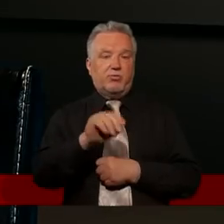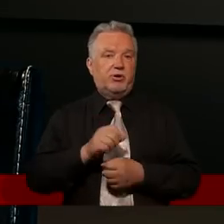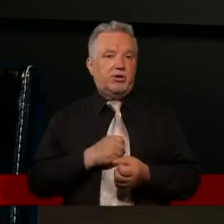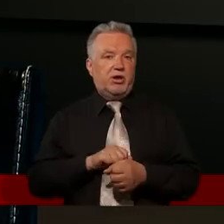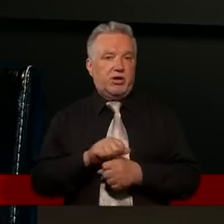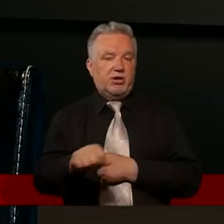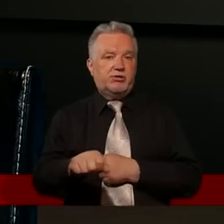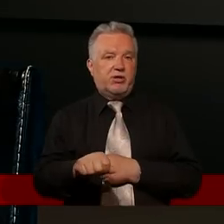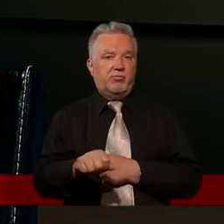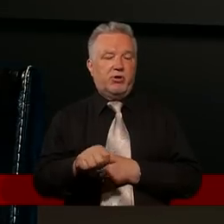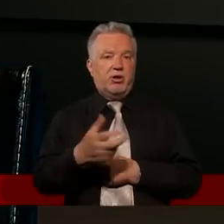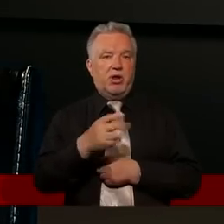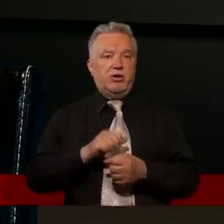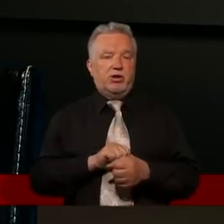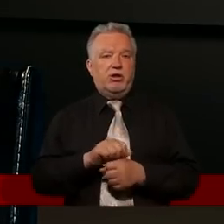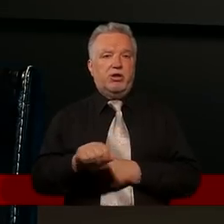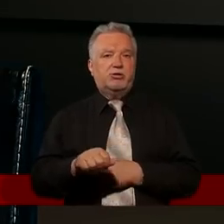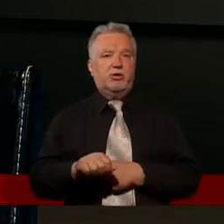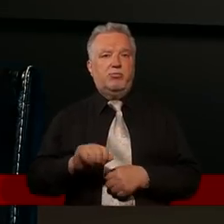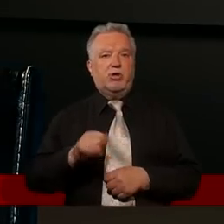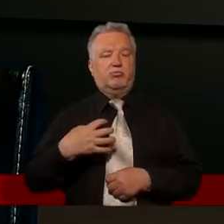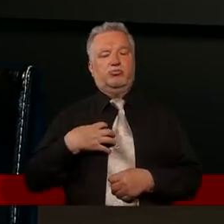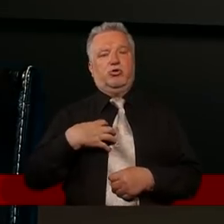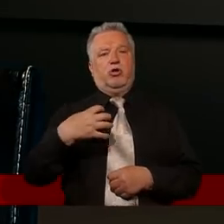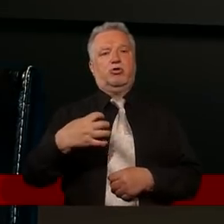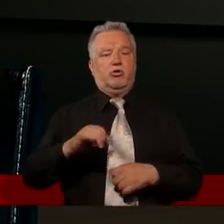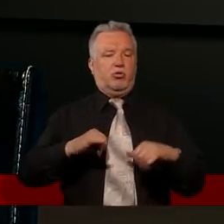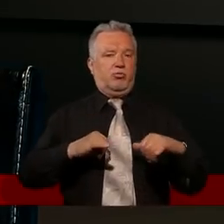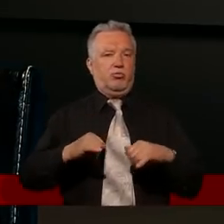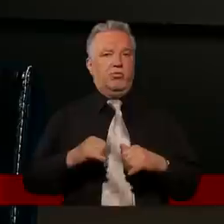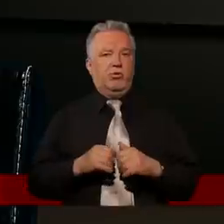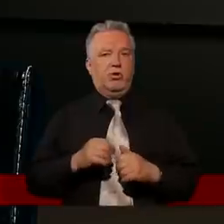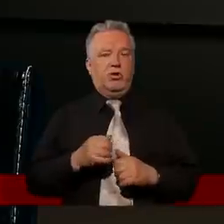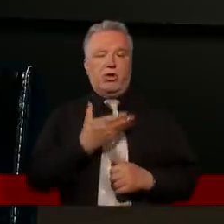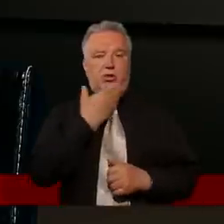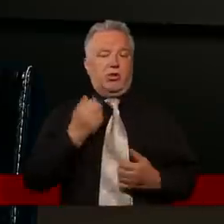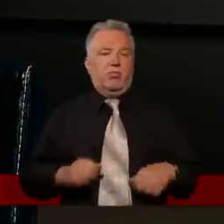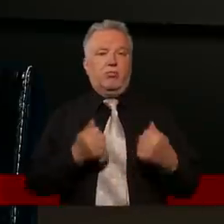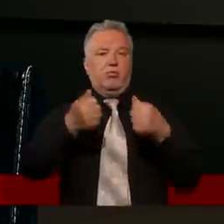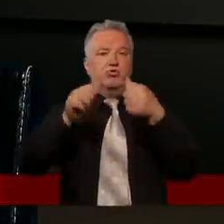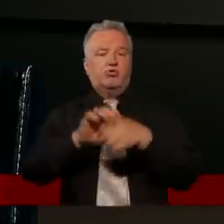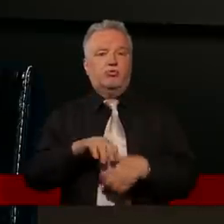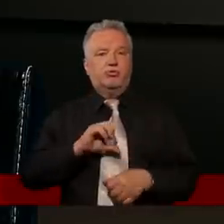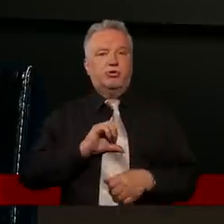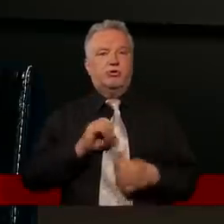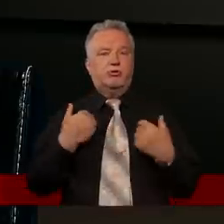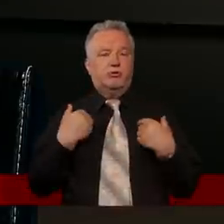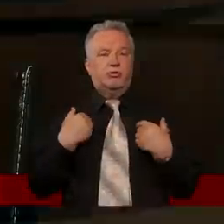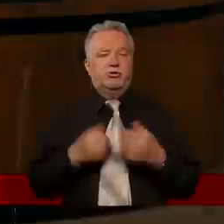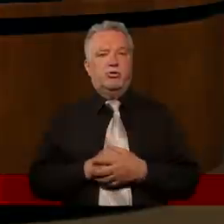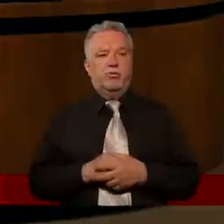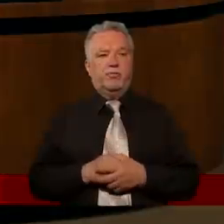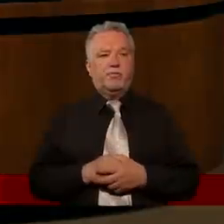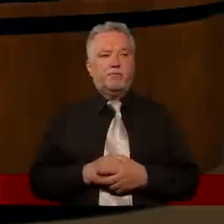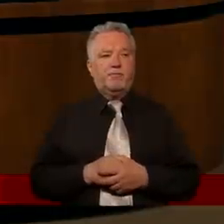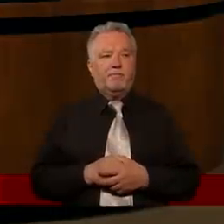jestem, nie jestem prezesem firmy, to w zasadzie nie mam Bożków w swoim życiu. No nie.